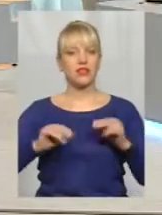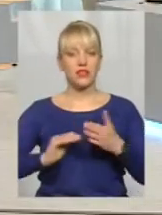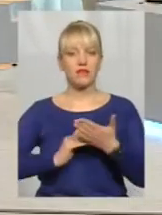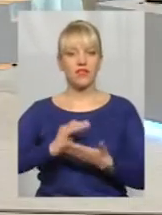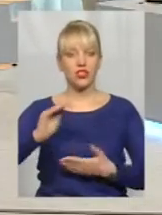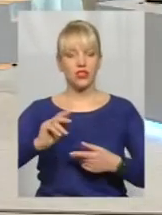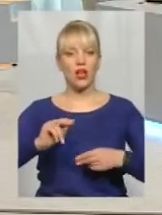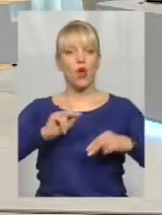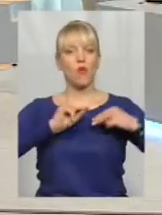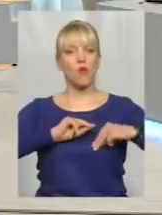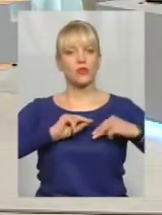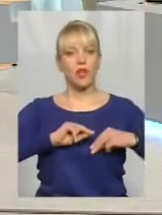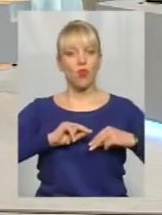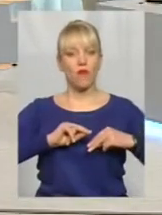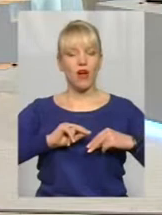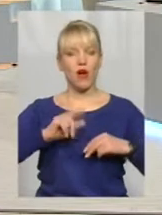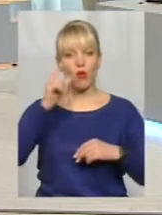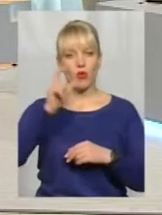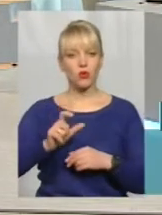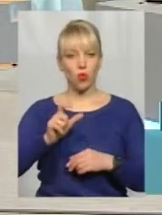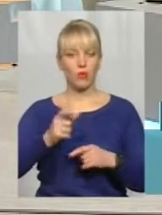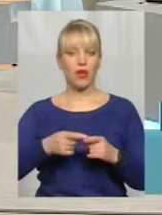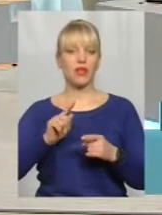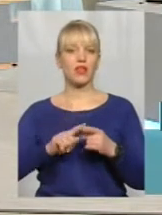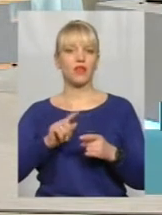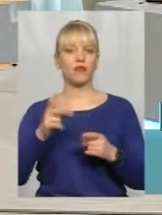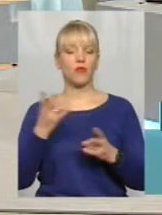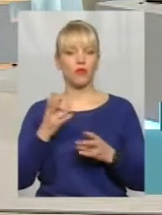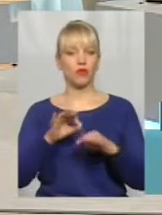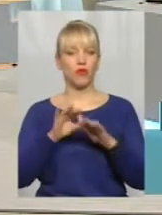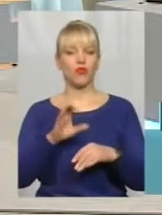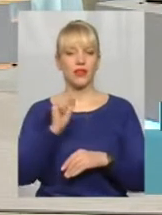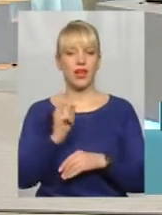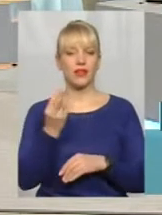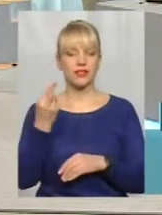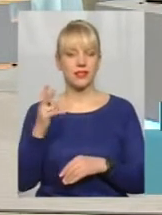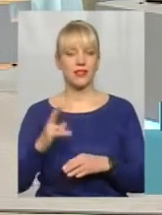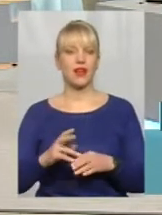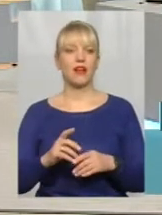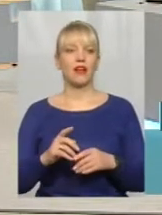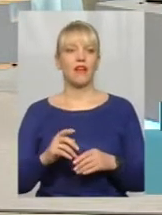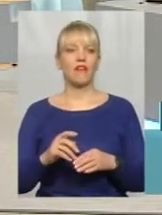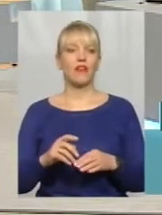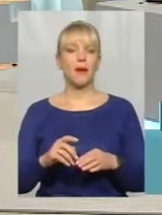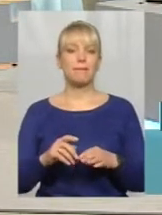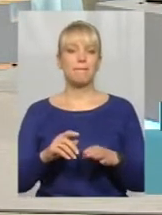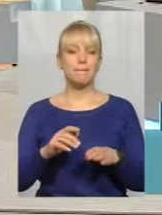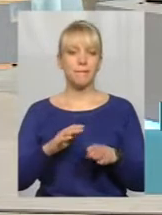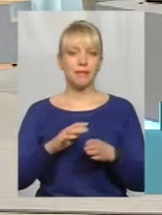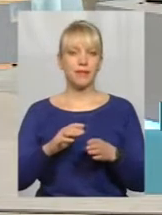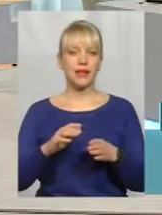державі. Вона має проводити акції в певному режимі безпеки. І тому